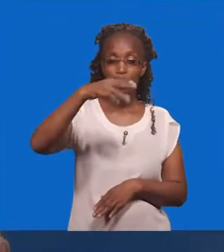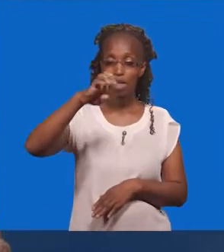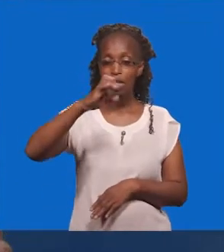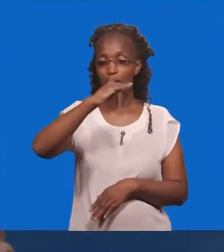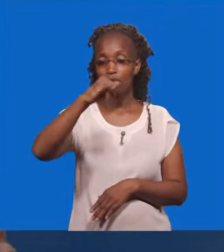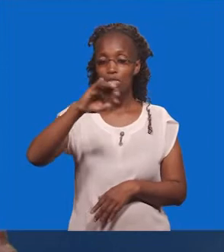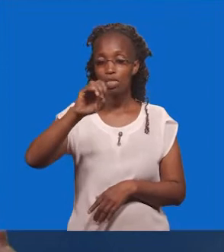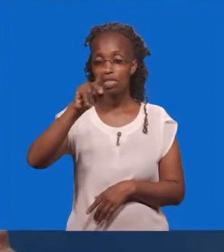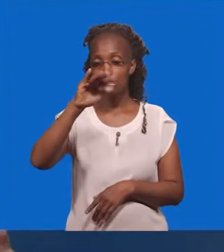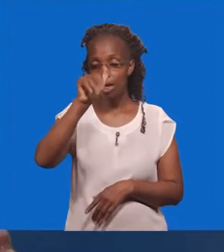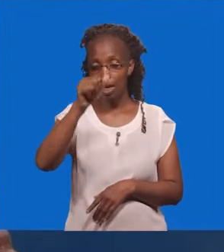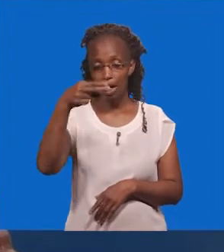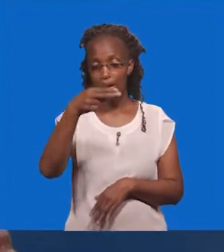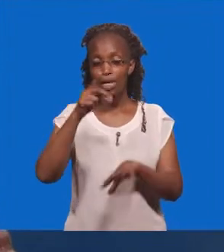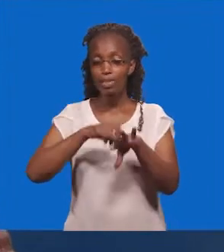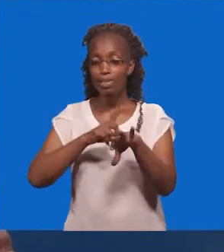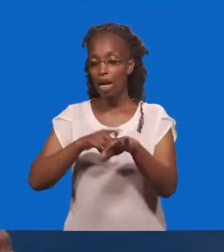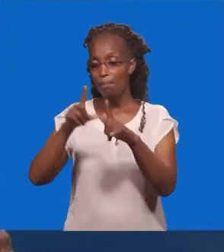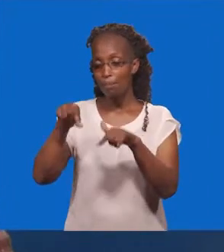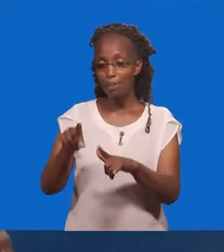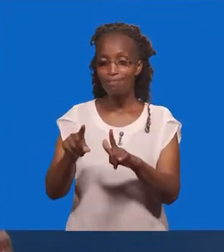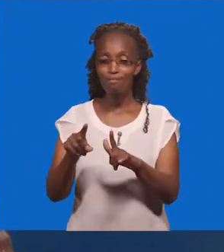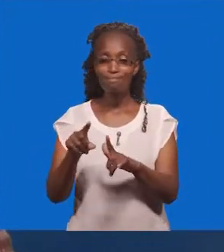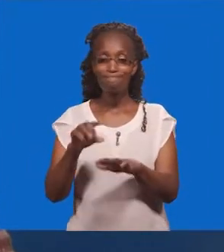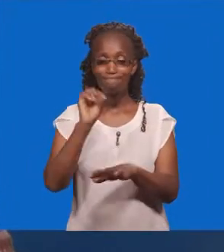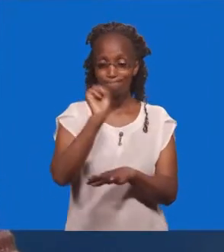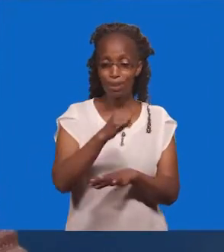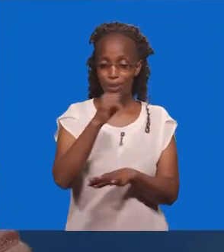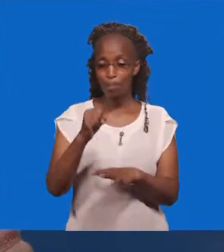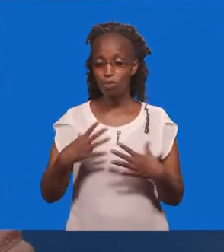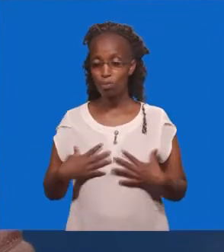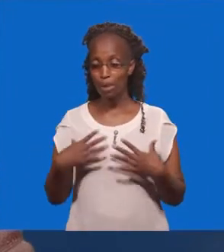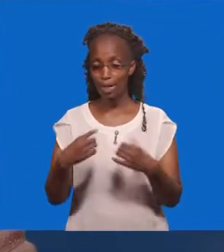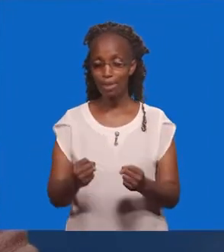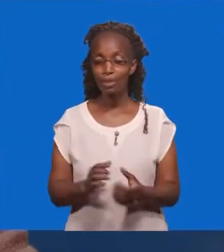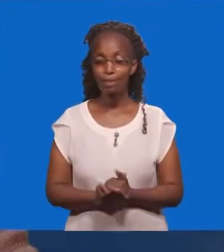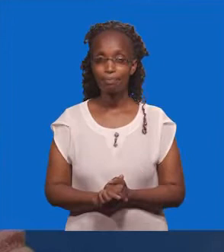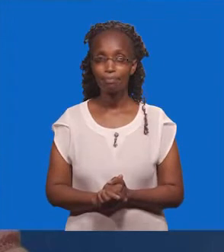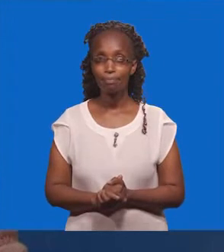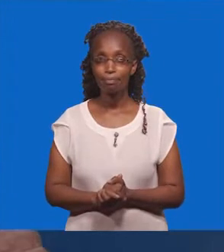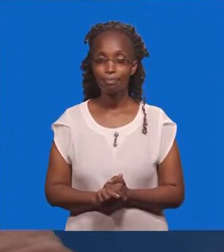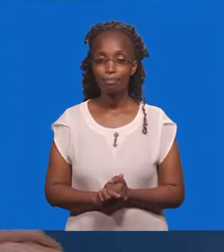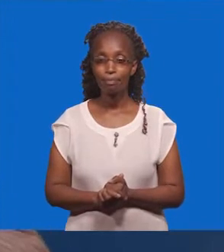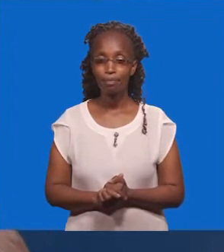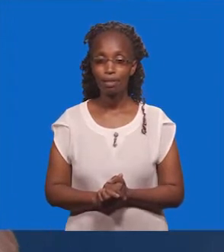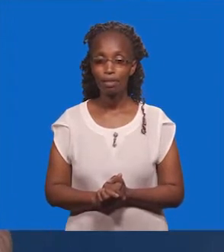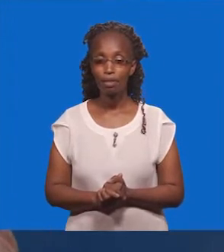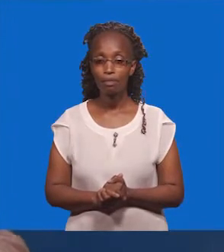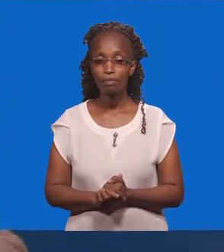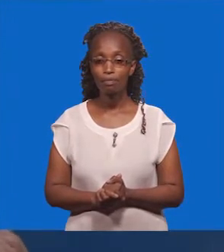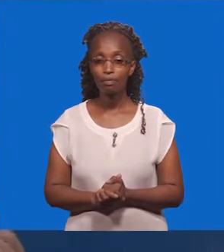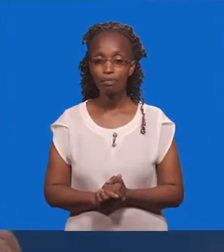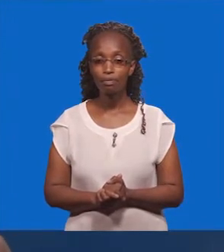Alipokuwa Alipokuwa hawezi Na ya kapona Ungonjwa Wake Bwana yesu